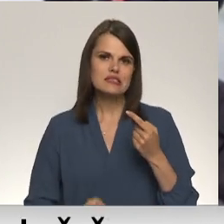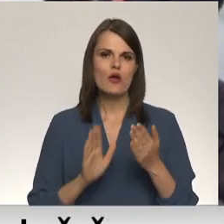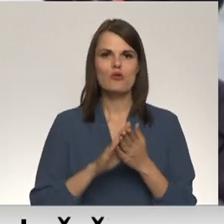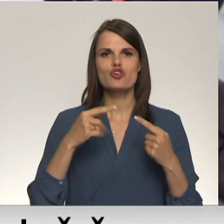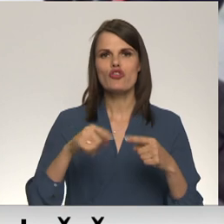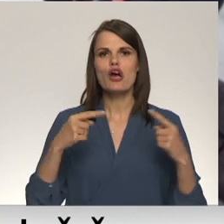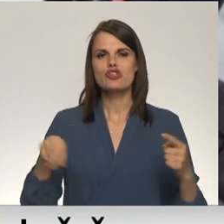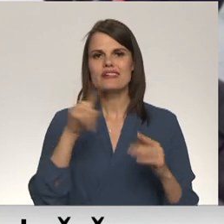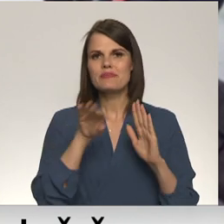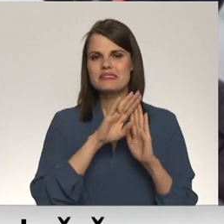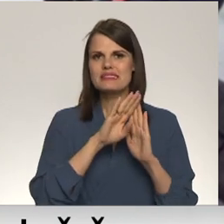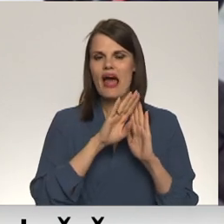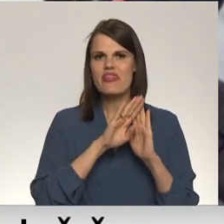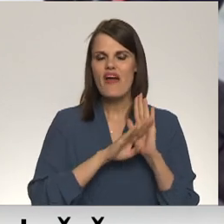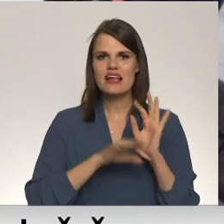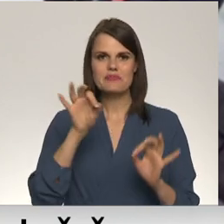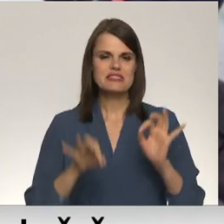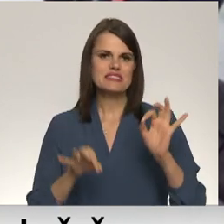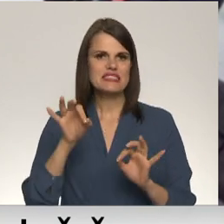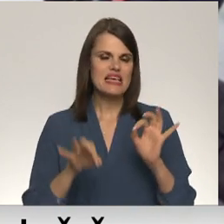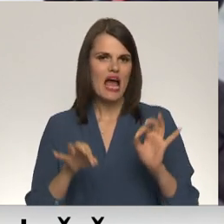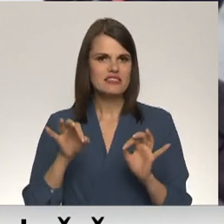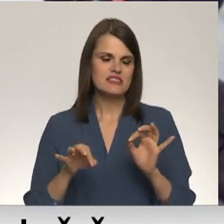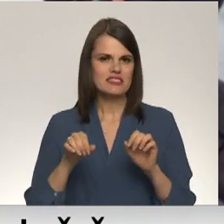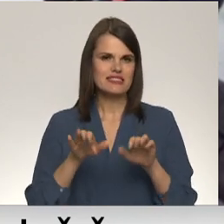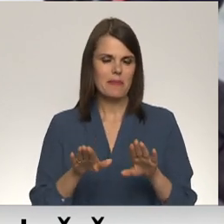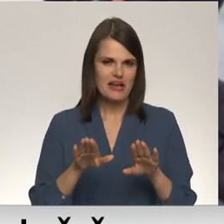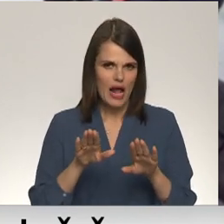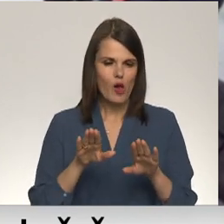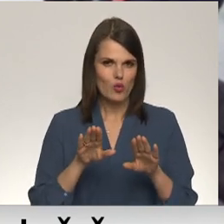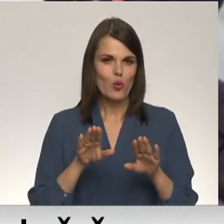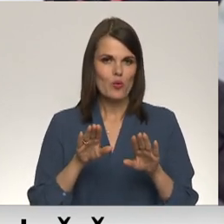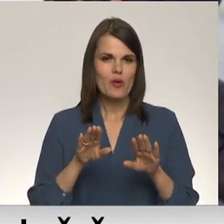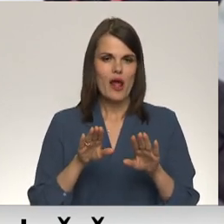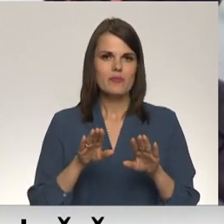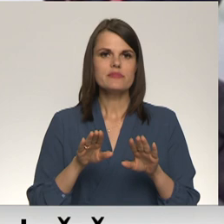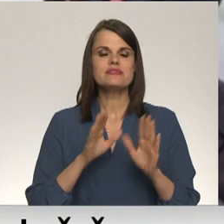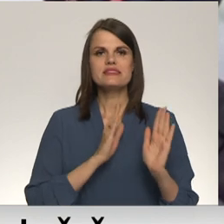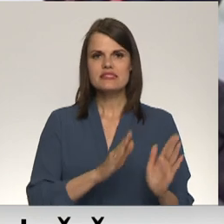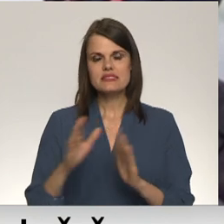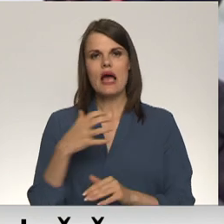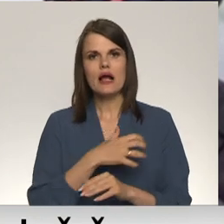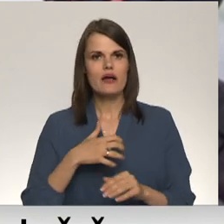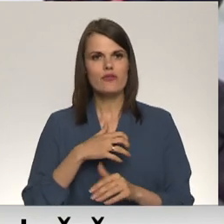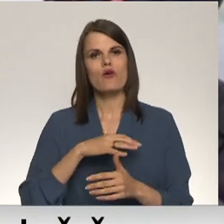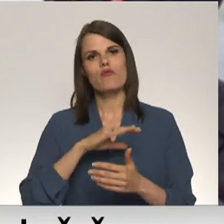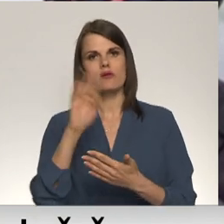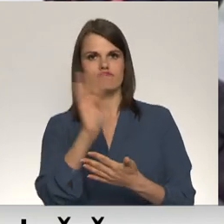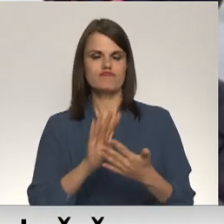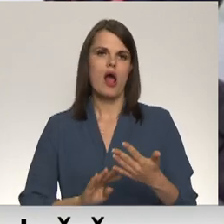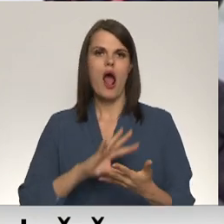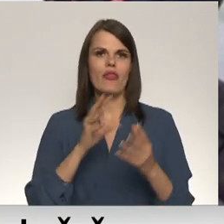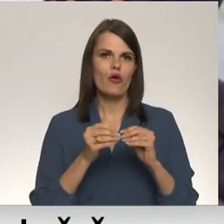tiesas spriedumiem. Sagatavo anatāciju un mēs kā